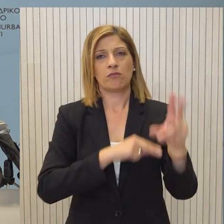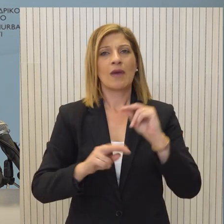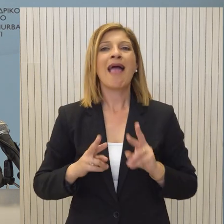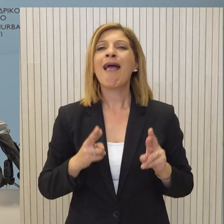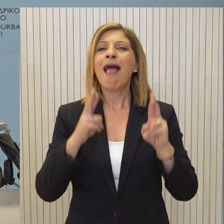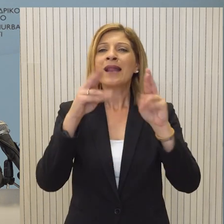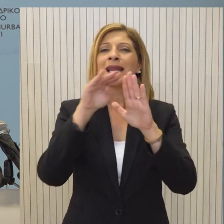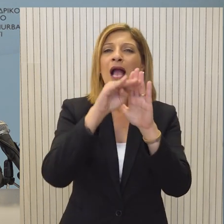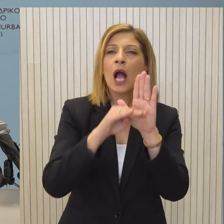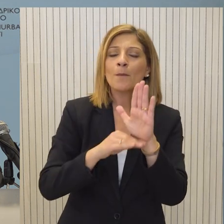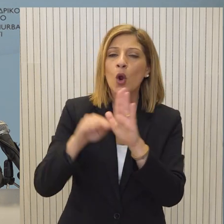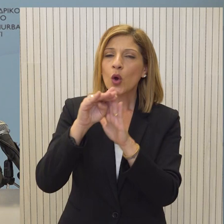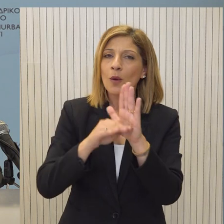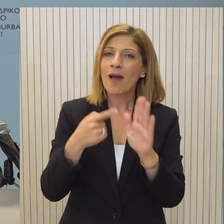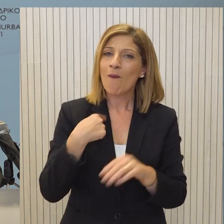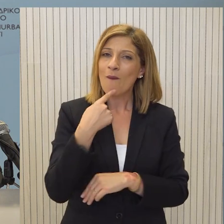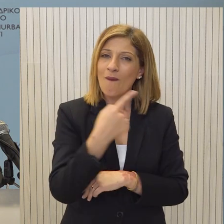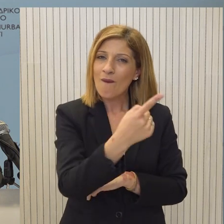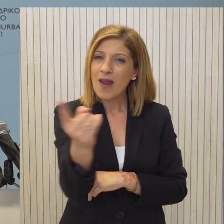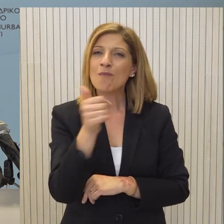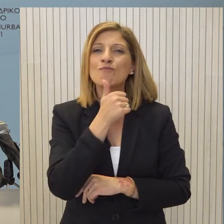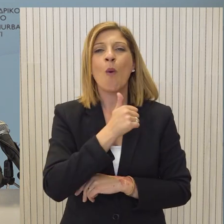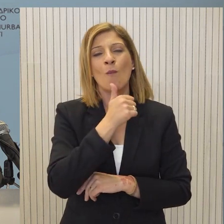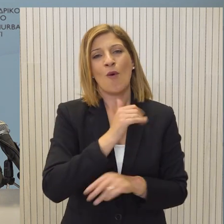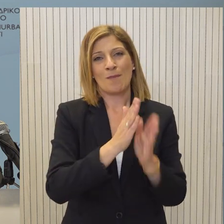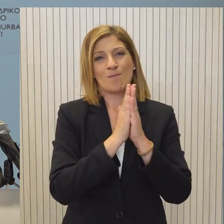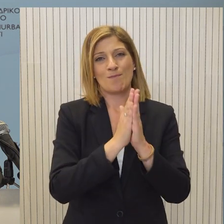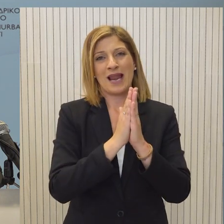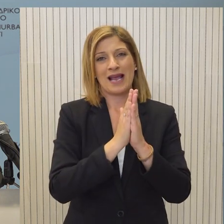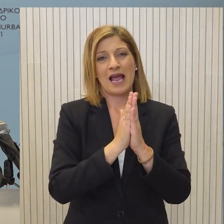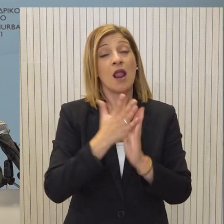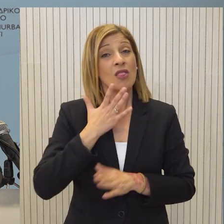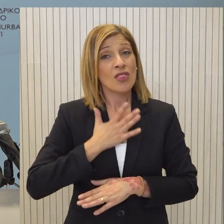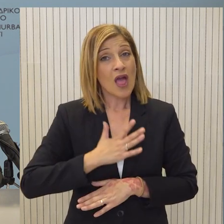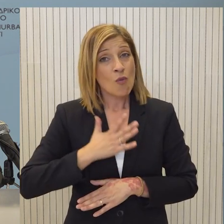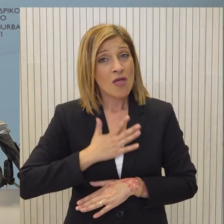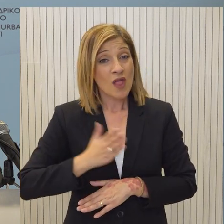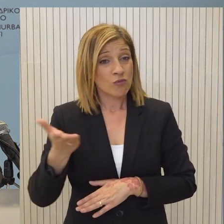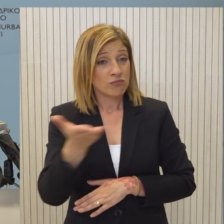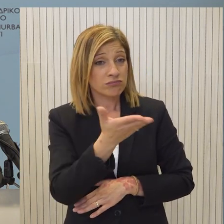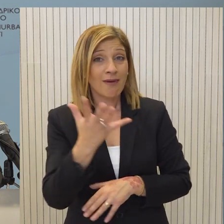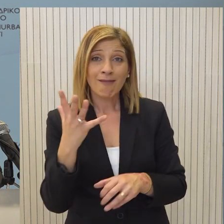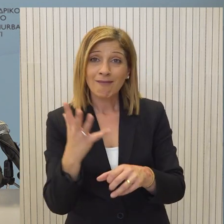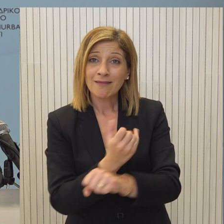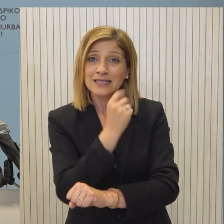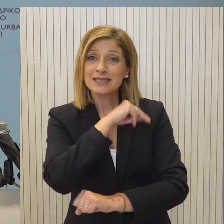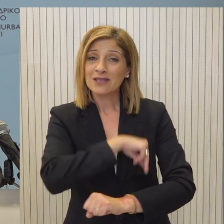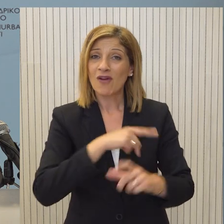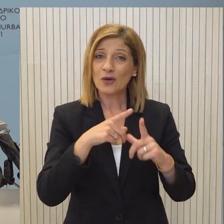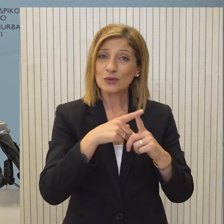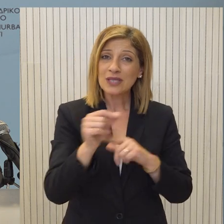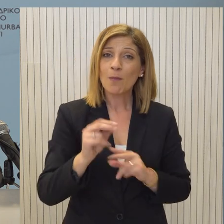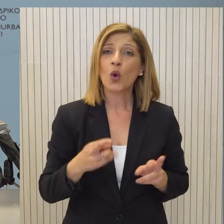μας σχεδιασμών. Θα συνιστούσα υπομονή αν πράγματι αυτό που επιθυμούμε είναι το καλό νομό ενός υφέρον του